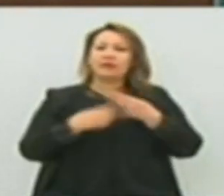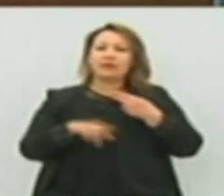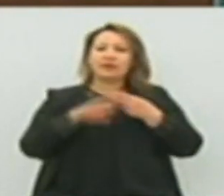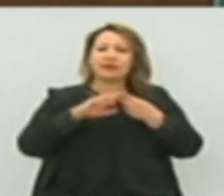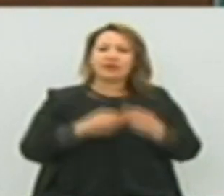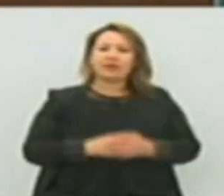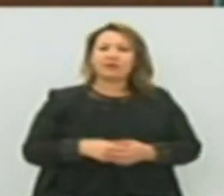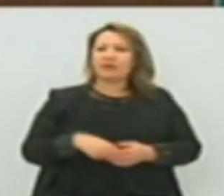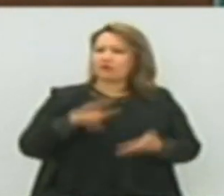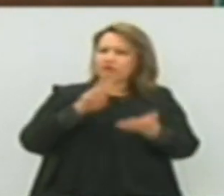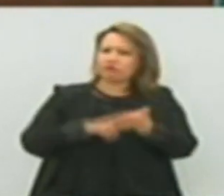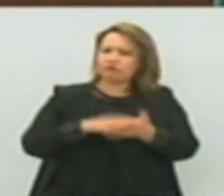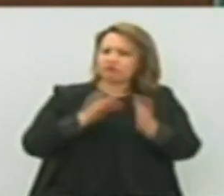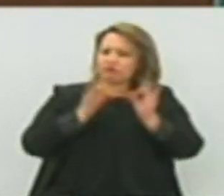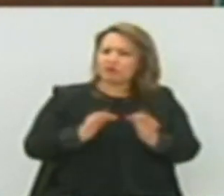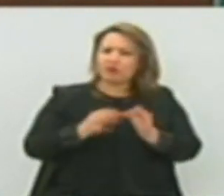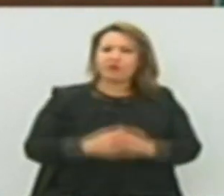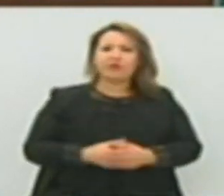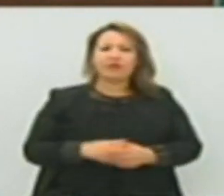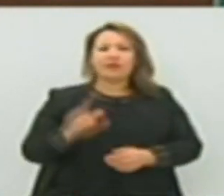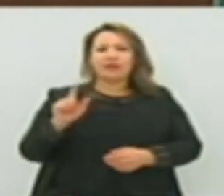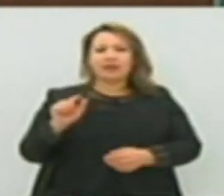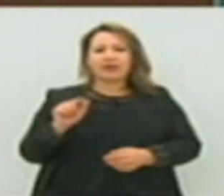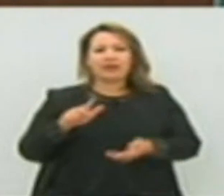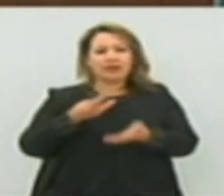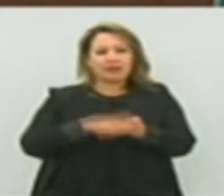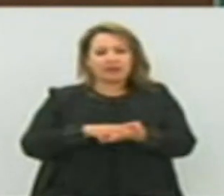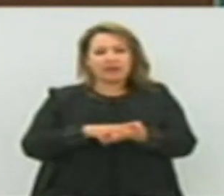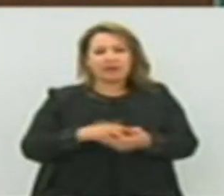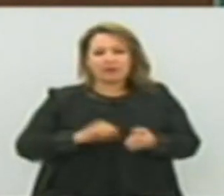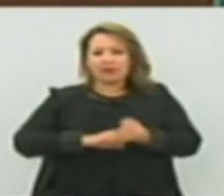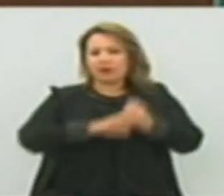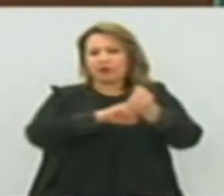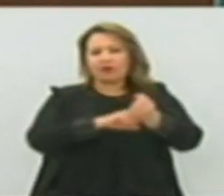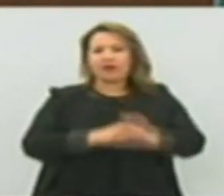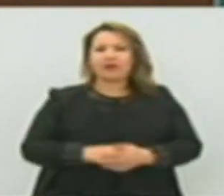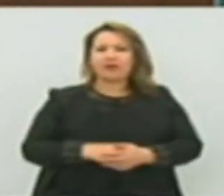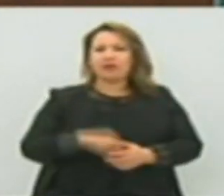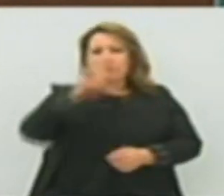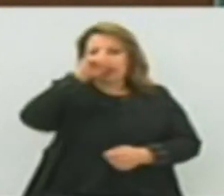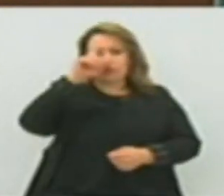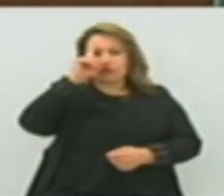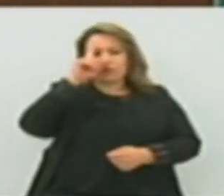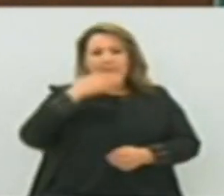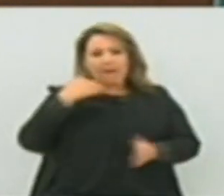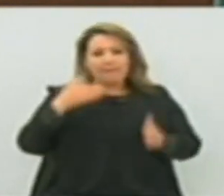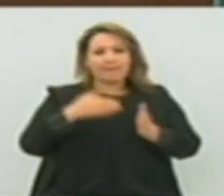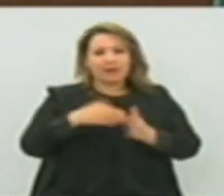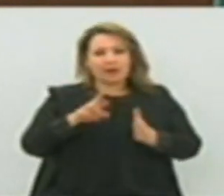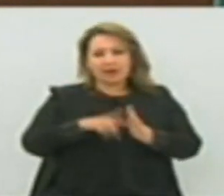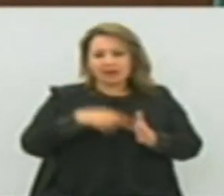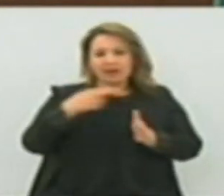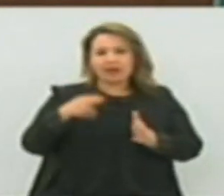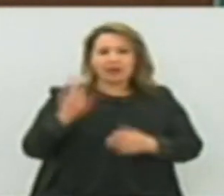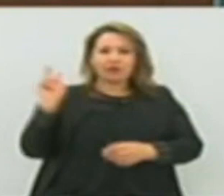صريح وصريح جدا الشيء اللي ينجز تنجز أو يساعد أو يساهم وان شاء الله كيتحسن الأمور نعود ونرجع